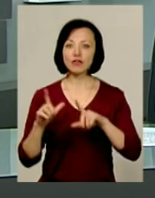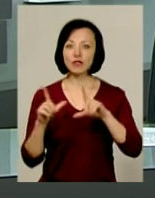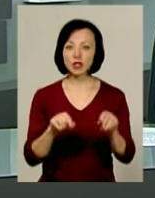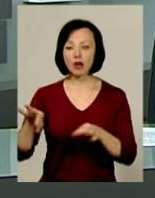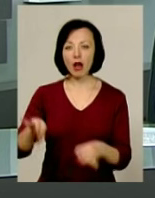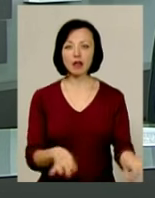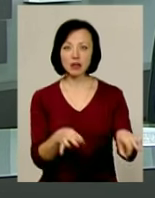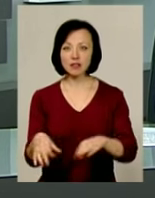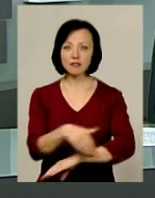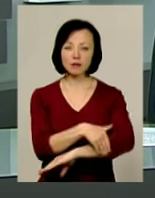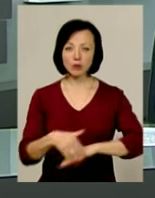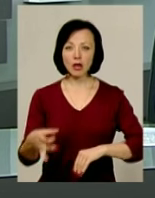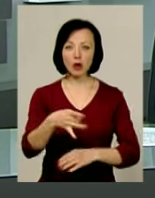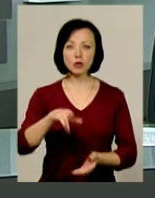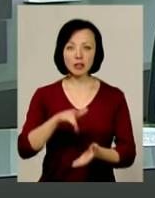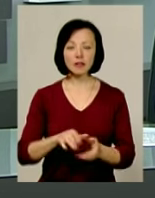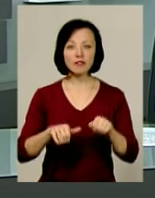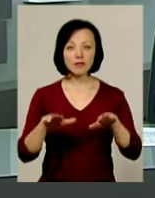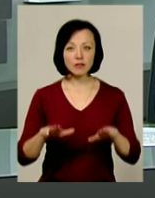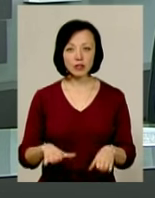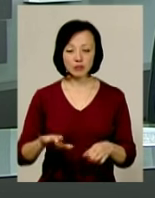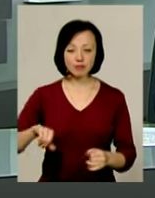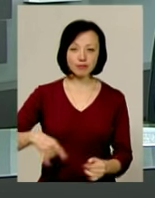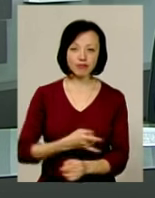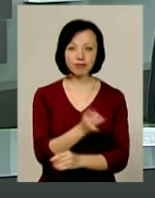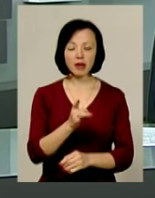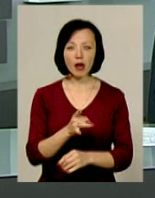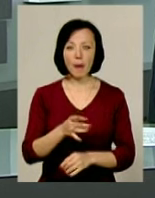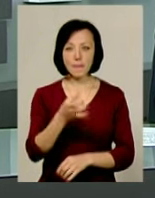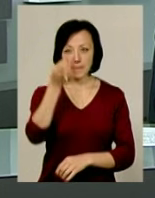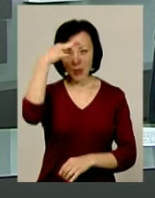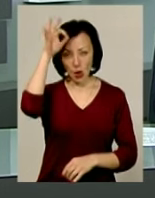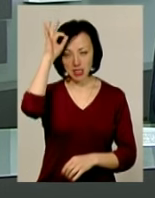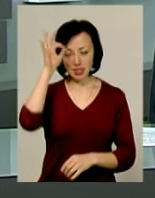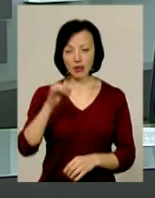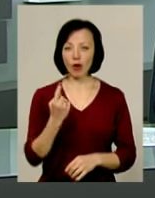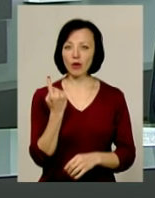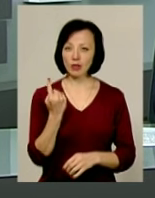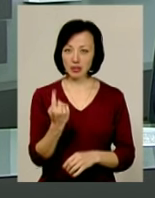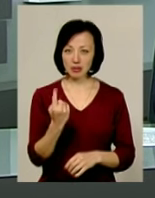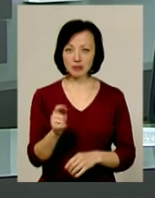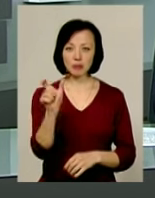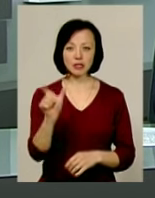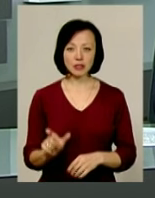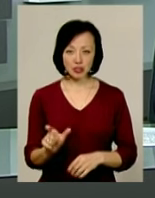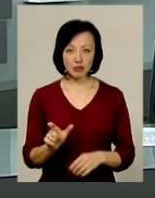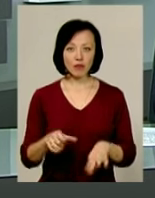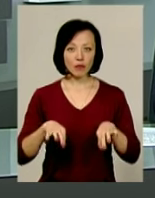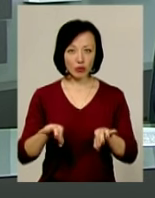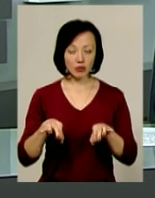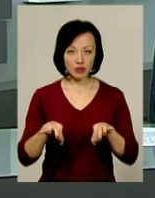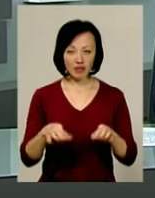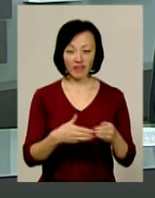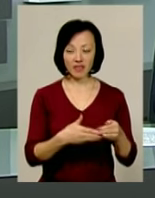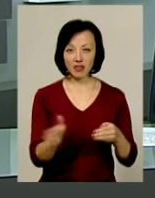вулицями райцентру та згодом вирішили підрізати автомобіль патрульних поліцейських. Один із пасажирів «Міцубіші» відкрив